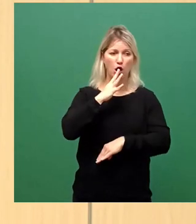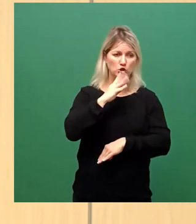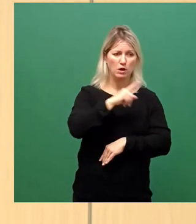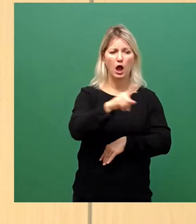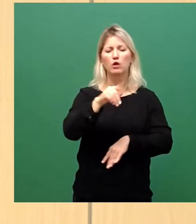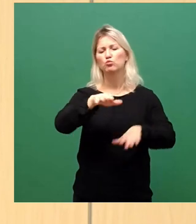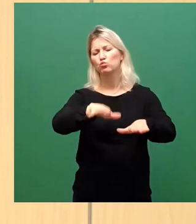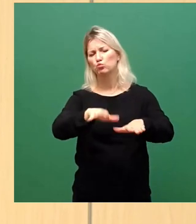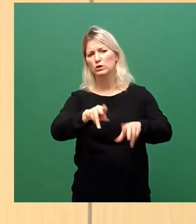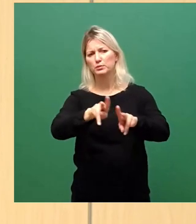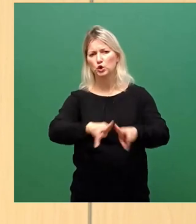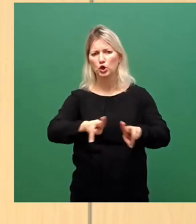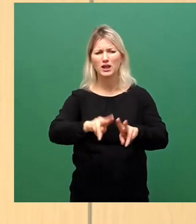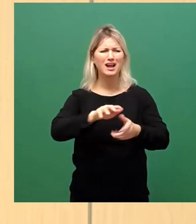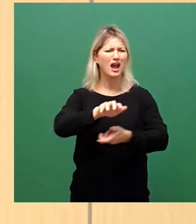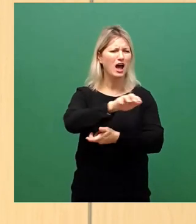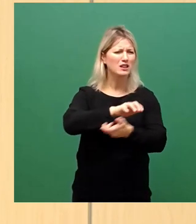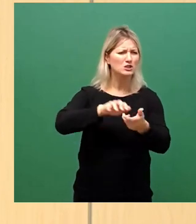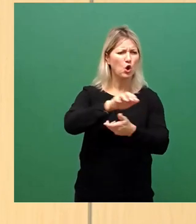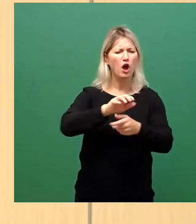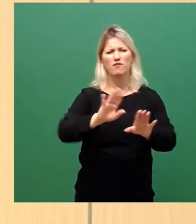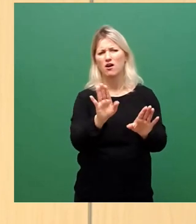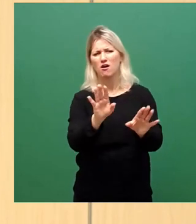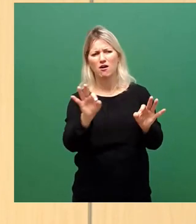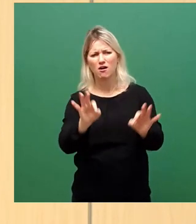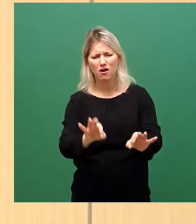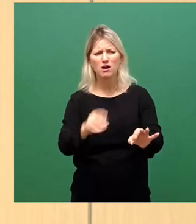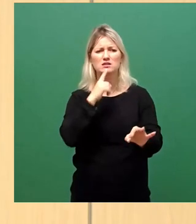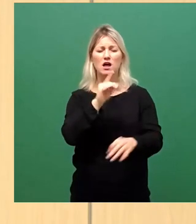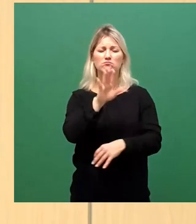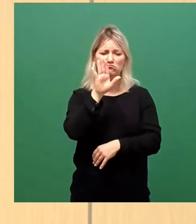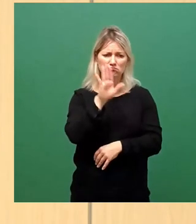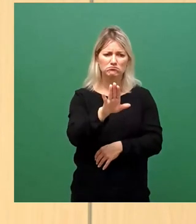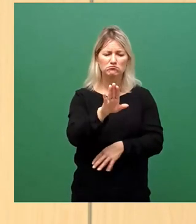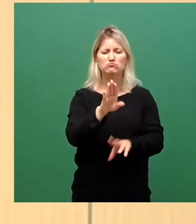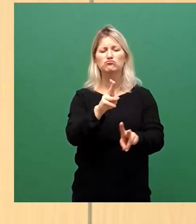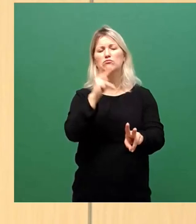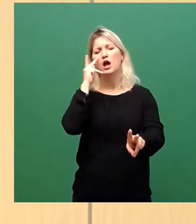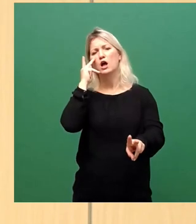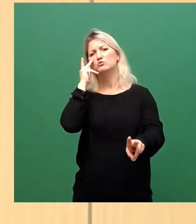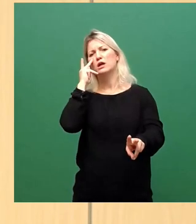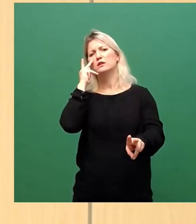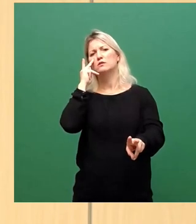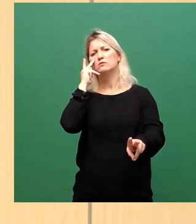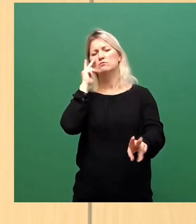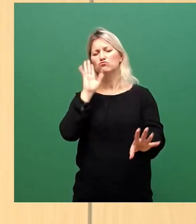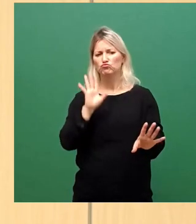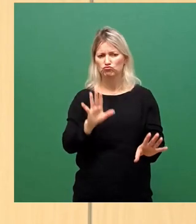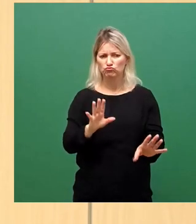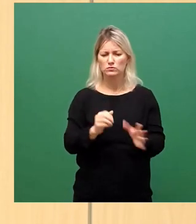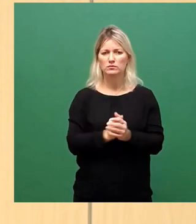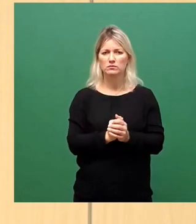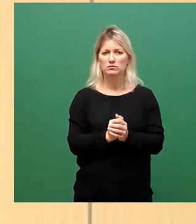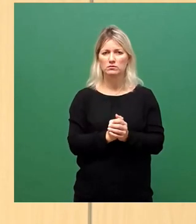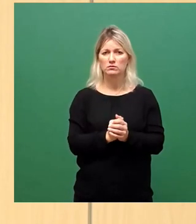Er hat keine Katastrophe an die Wand gemalt. Er hat gesagt, Leute, entspannt euch, sinngemäß. Passiert das mit der